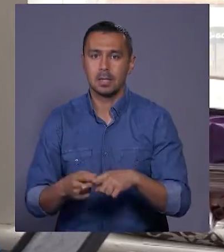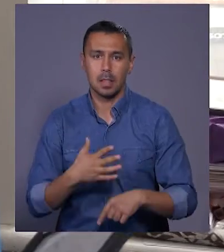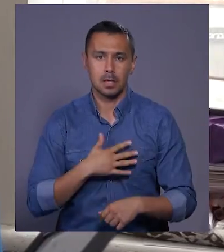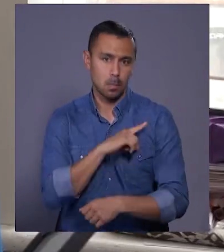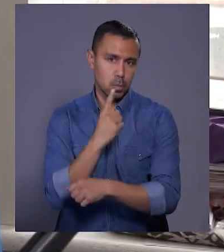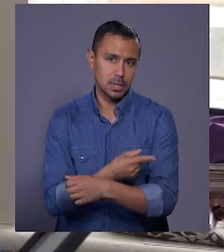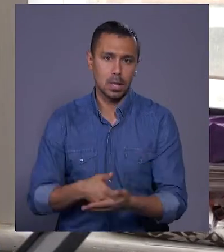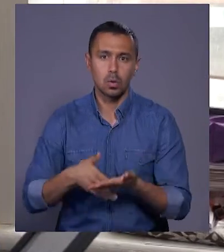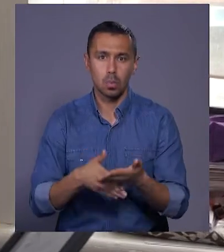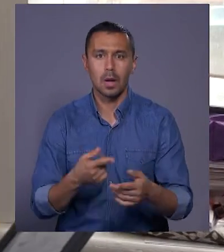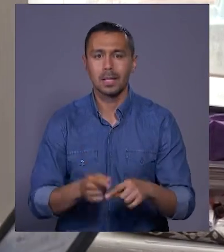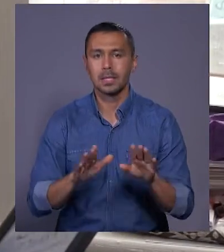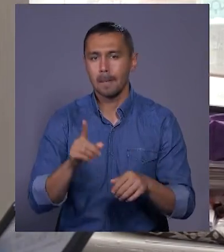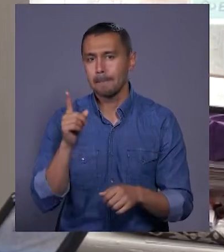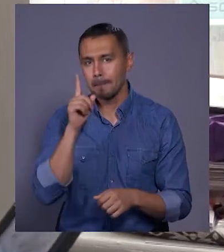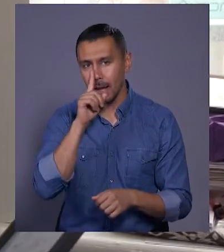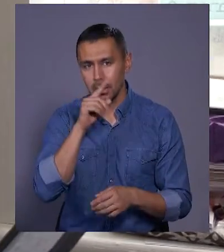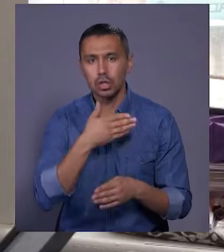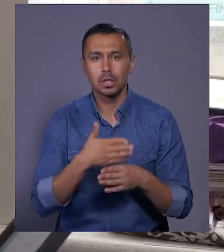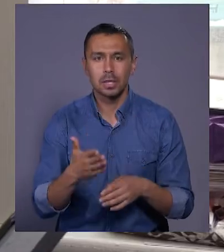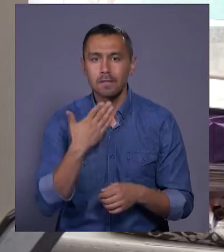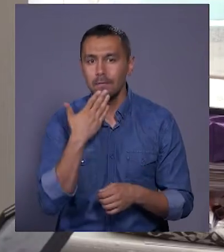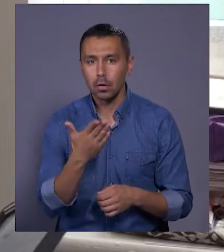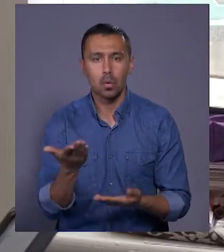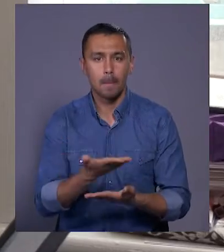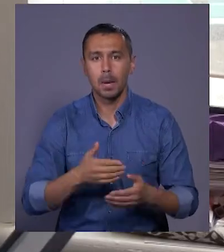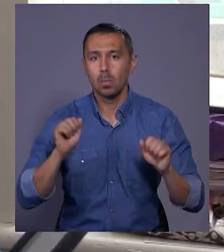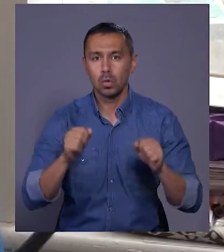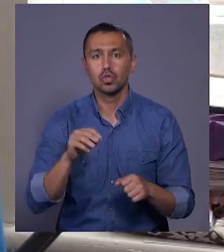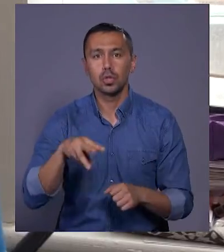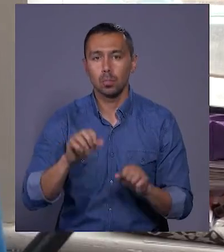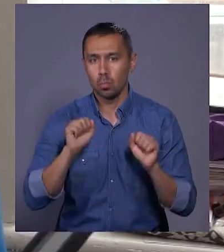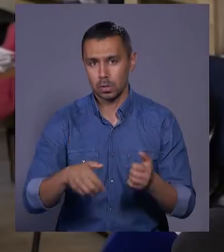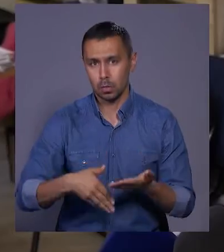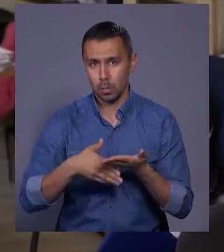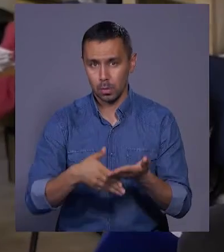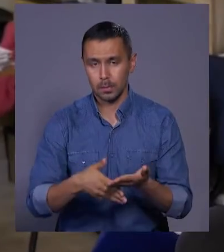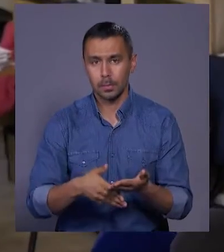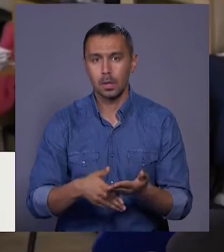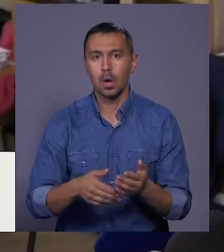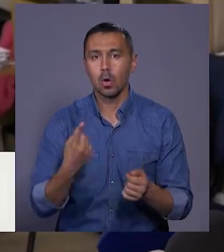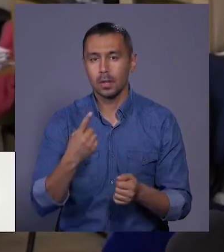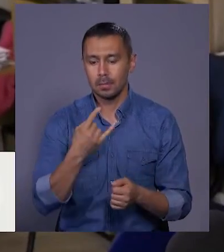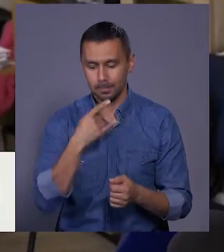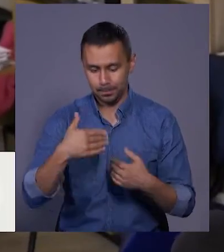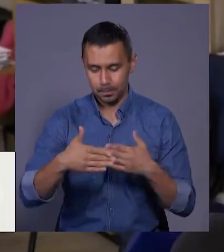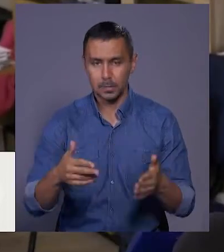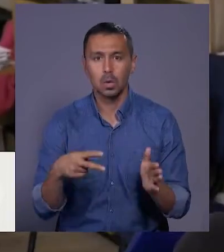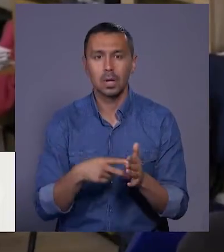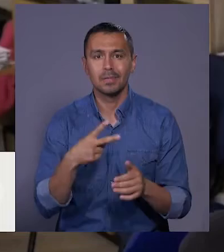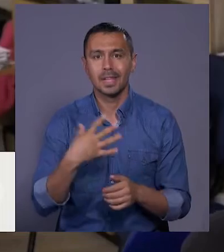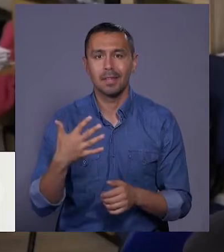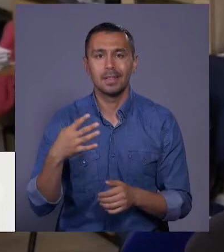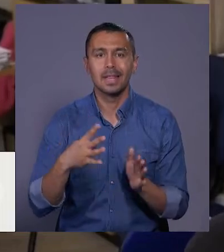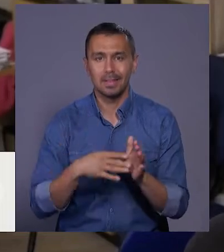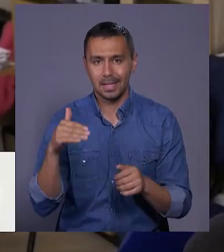посильна допомога. Це лише маленька крапля тої вдячності, яку ми можемо і чим ми можемо допомогти. Один Бандеропавер коштує 29 тисяч 500